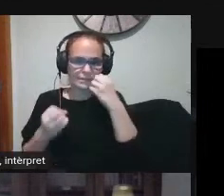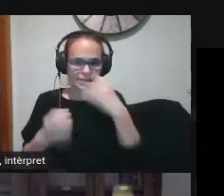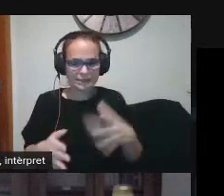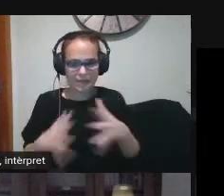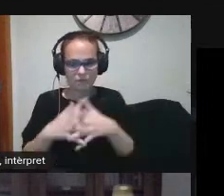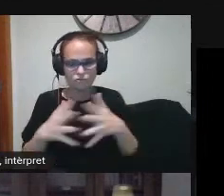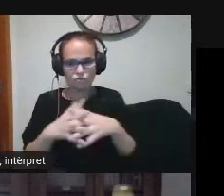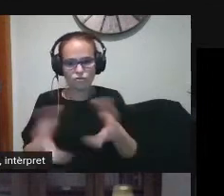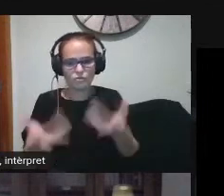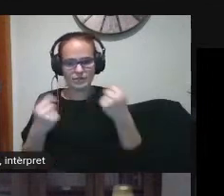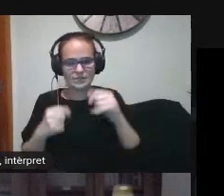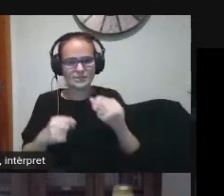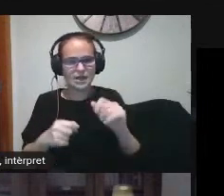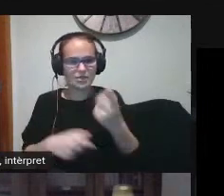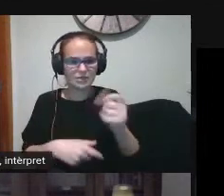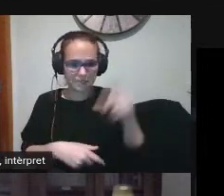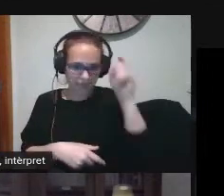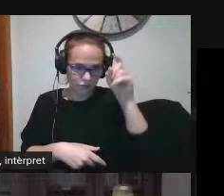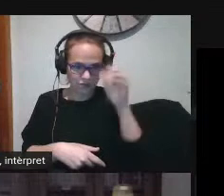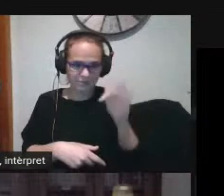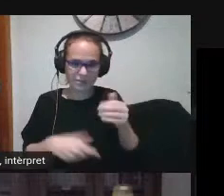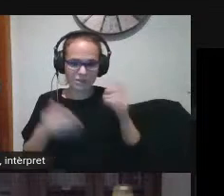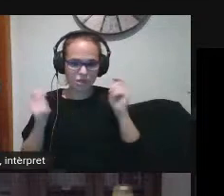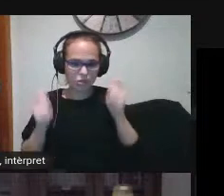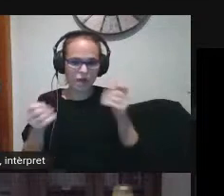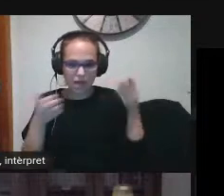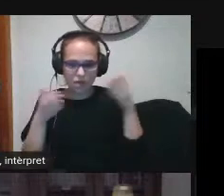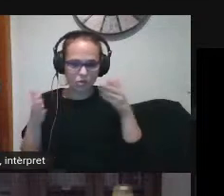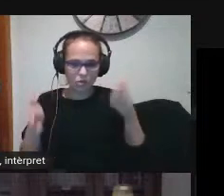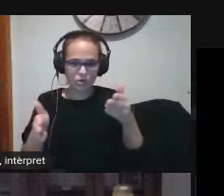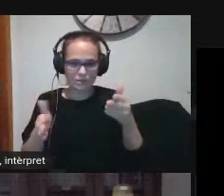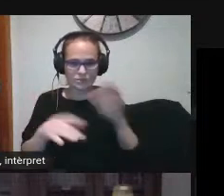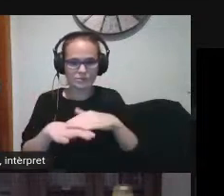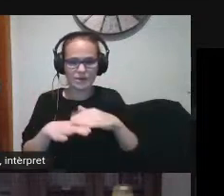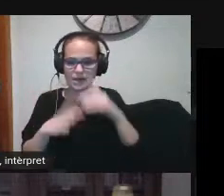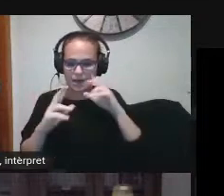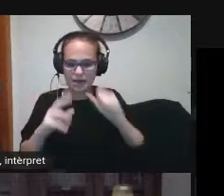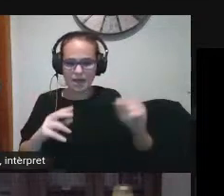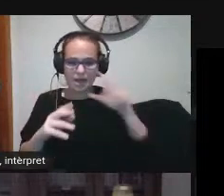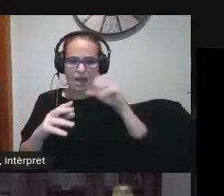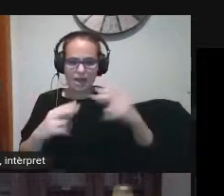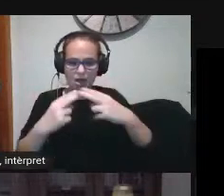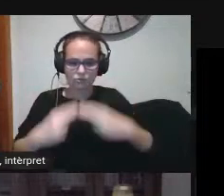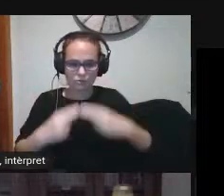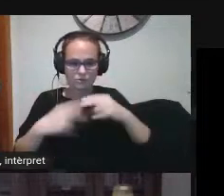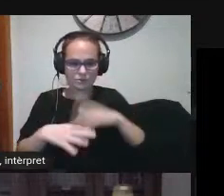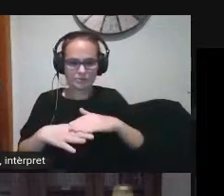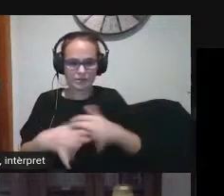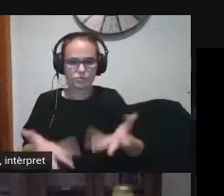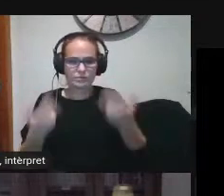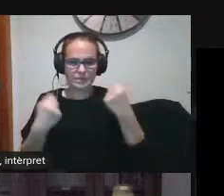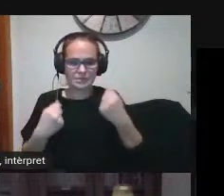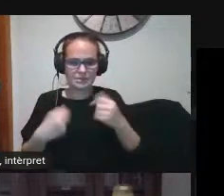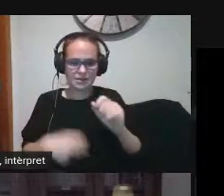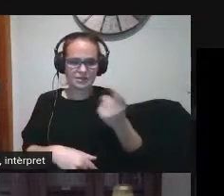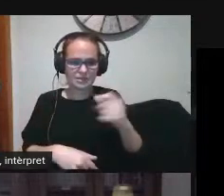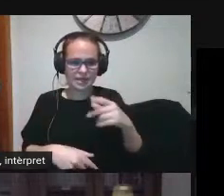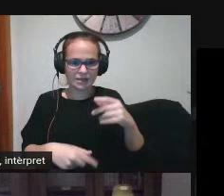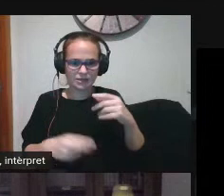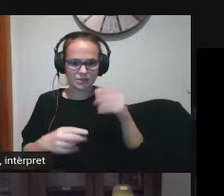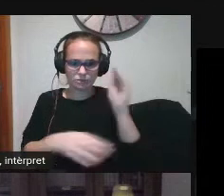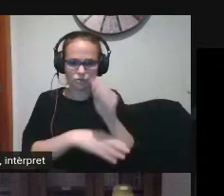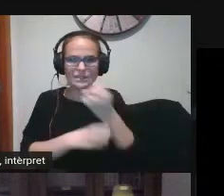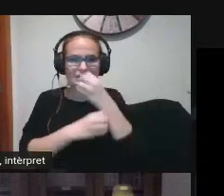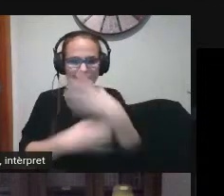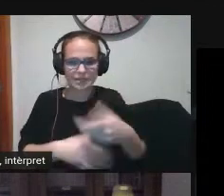i donar orientacions per a fer una autodiagnosi d'aquesta competència digital docent o sigui nosaltres on